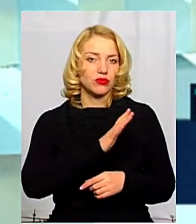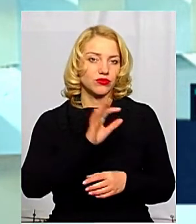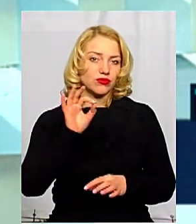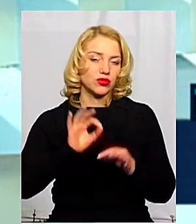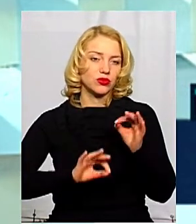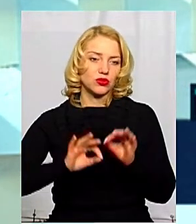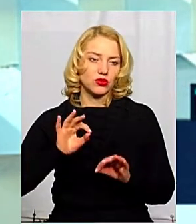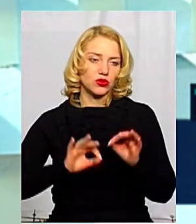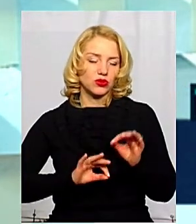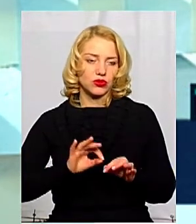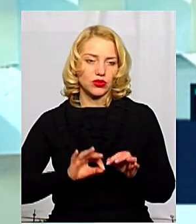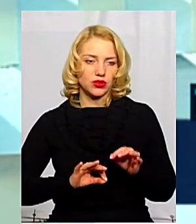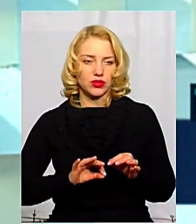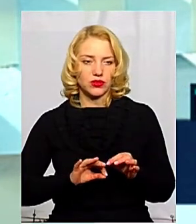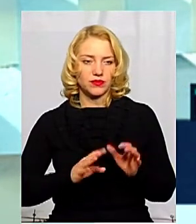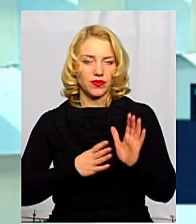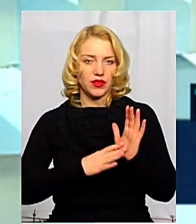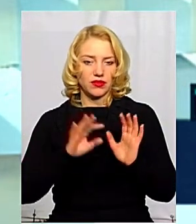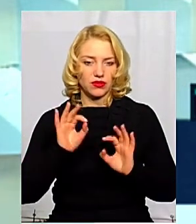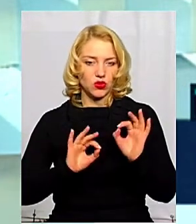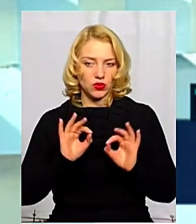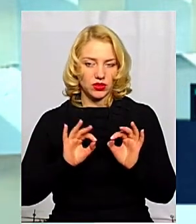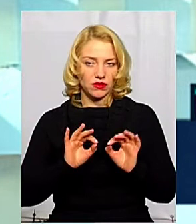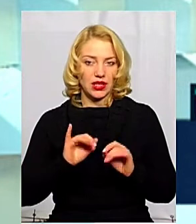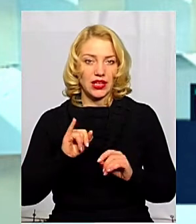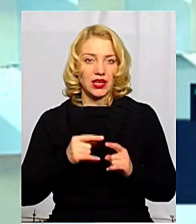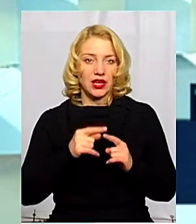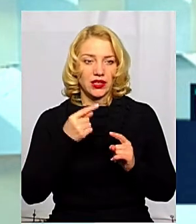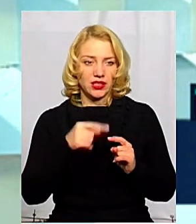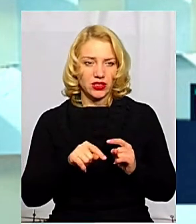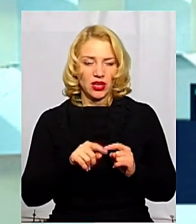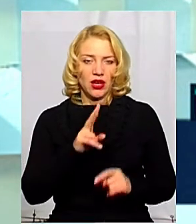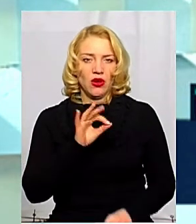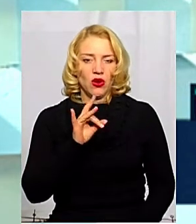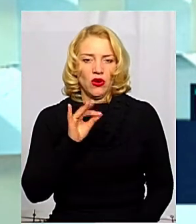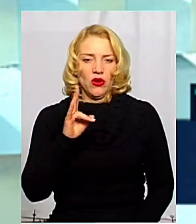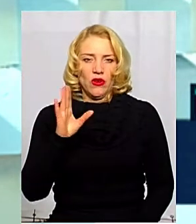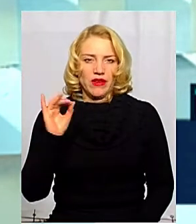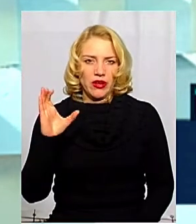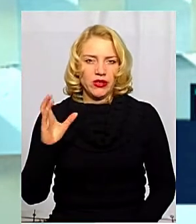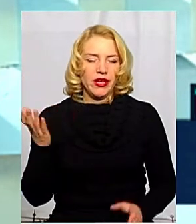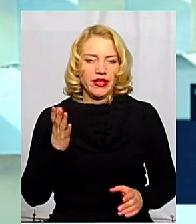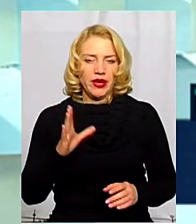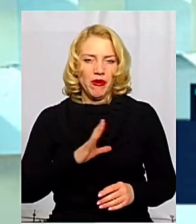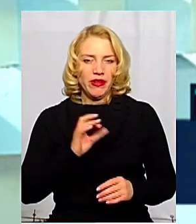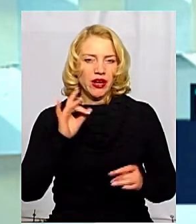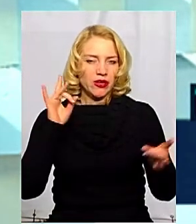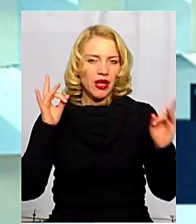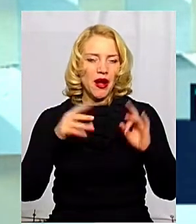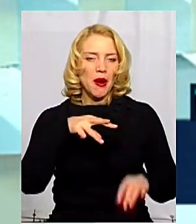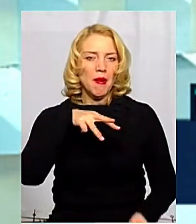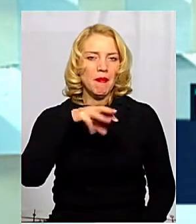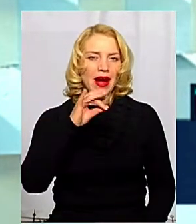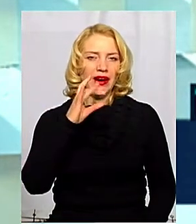летальний відсоток – 9%. Інший коронавірус, який також був на слуху – це